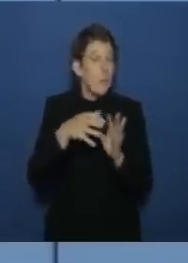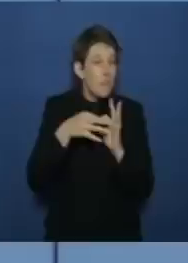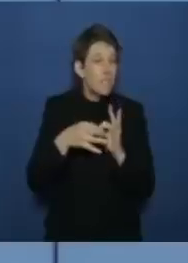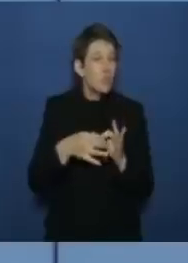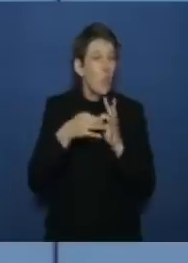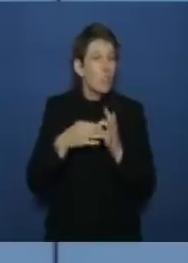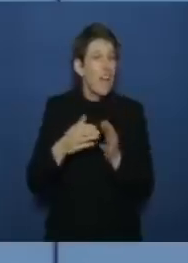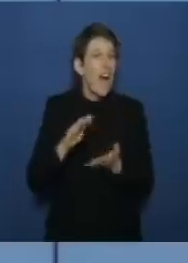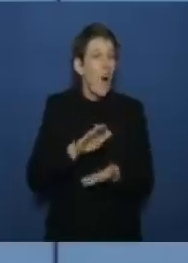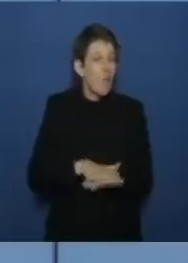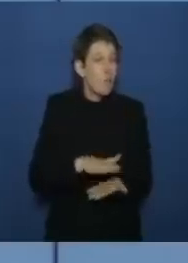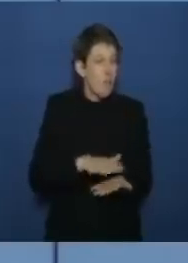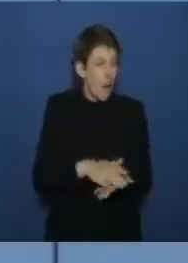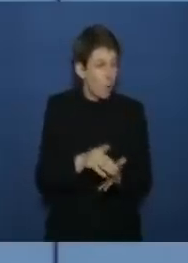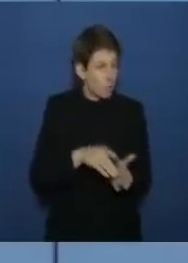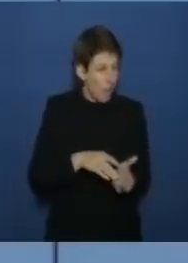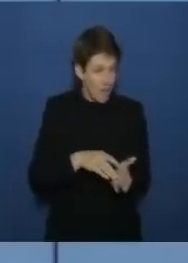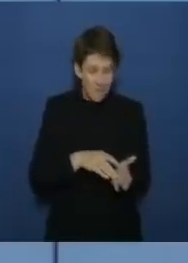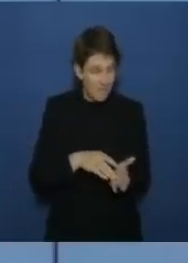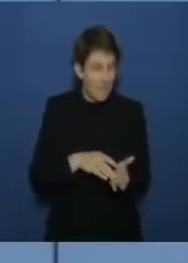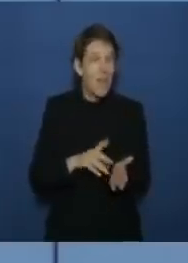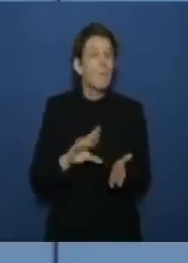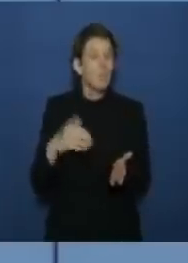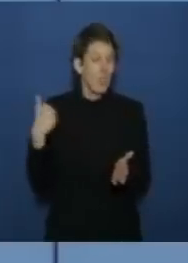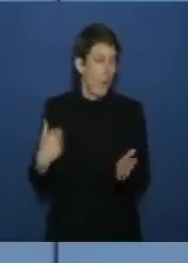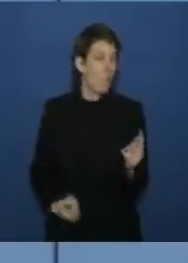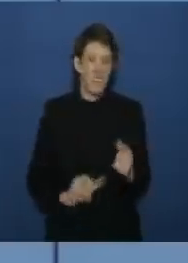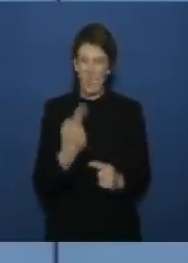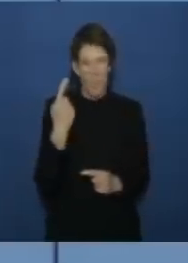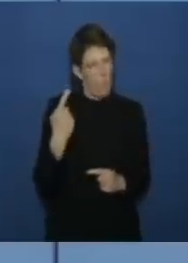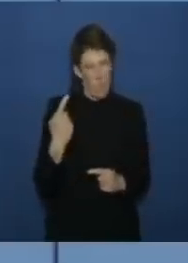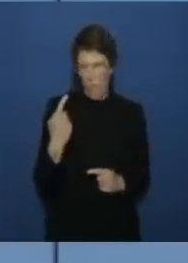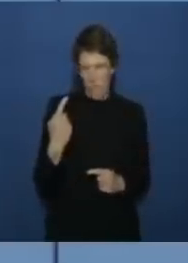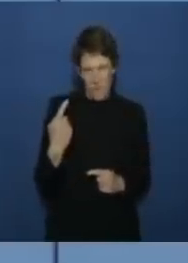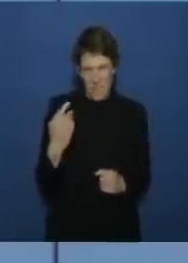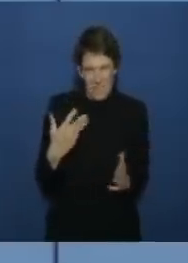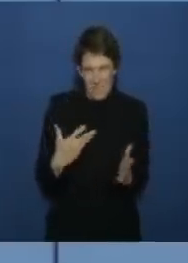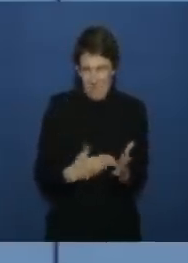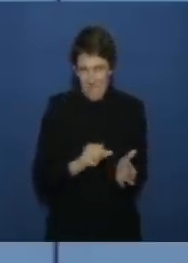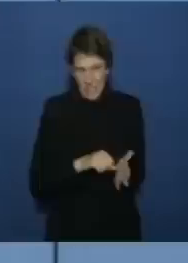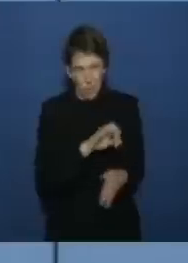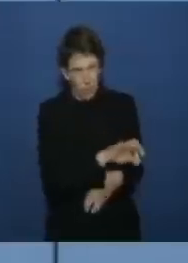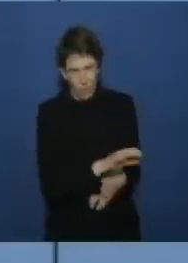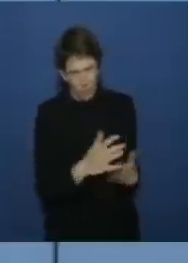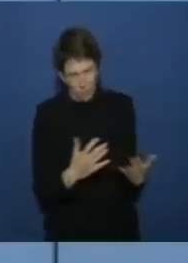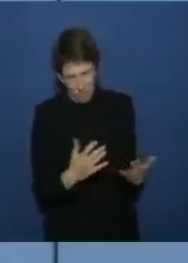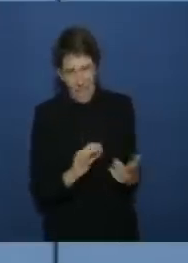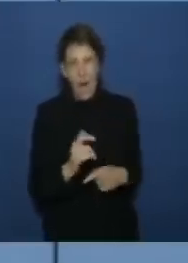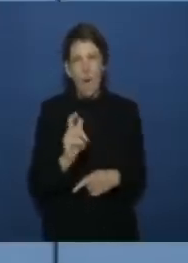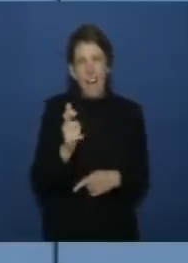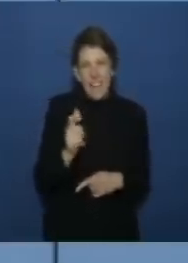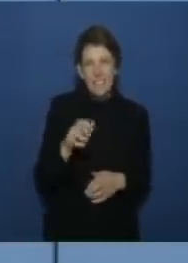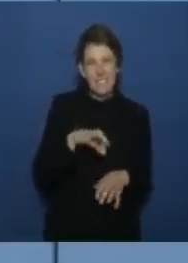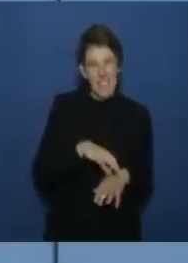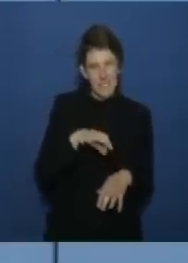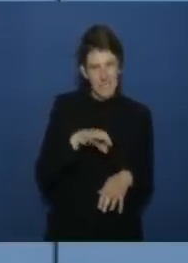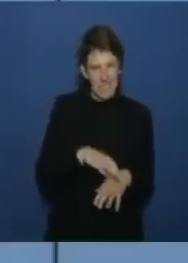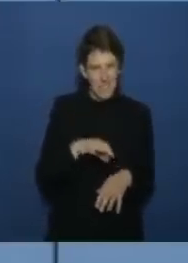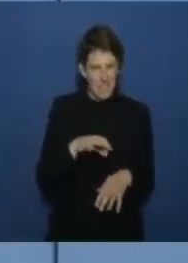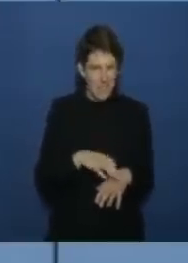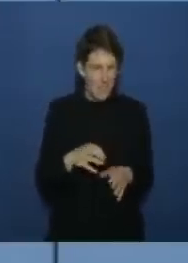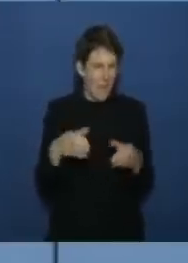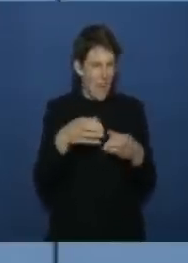der daten würde einerseits einen sehr sehr hohen aufwand soviel für die testzentren als auch für die kassenärztlichen vereinigungen bedeuten